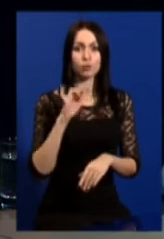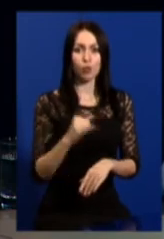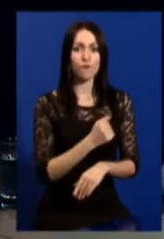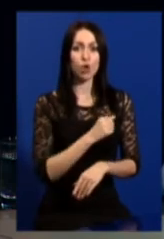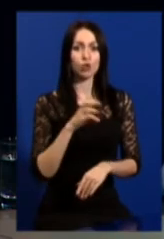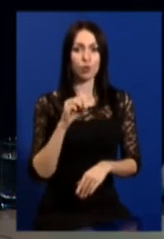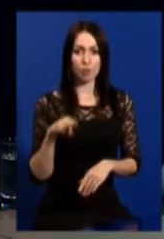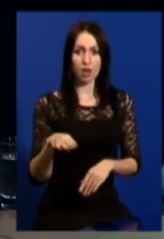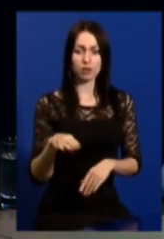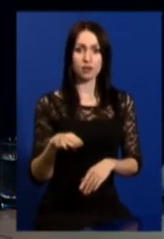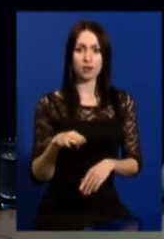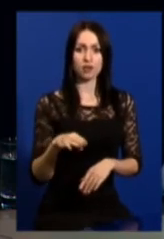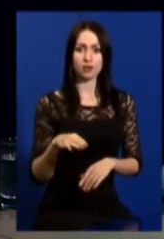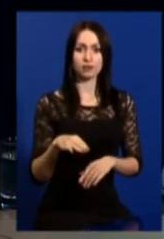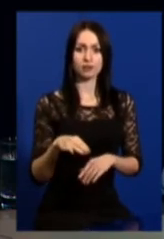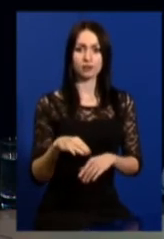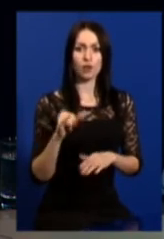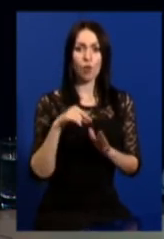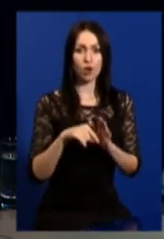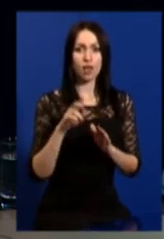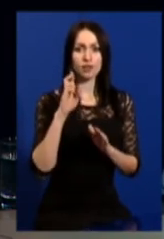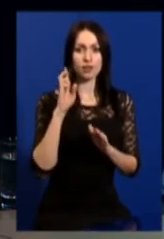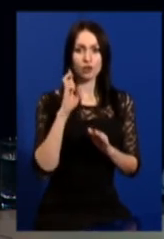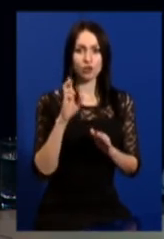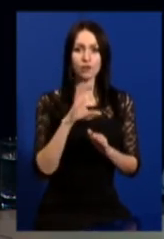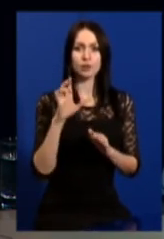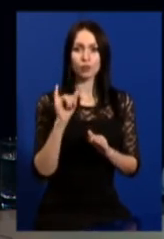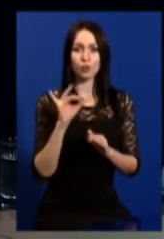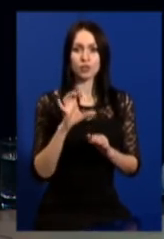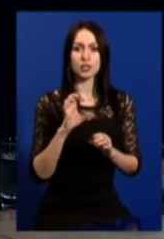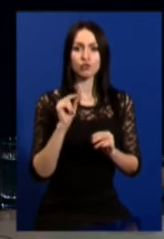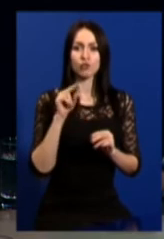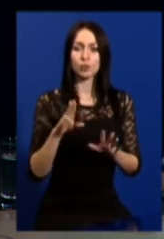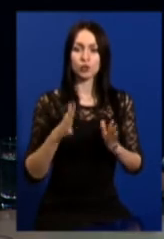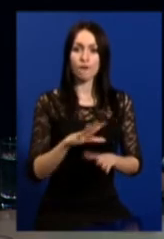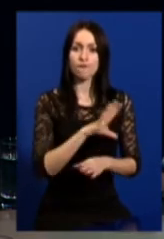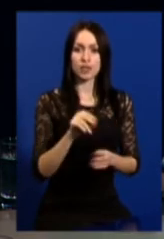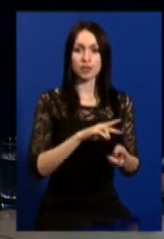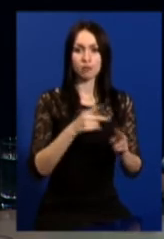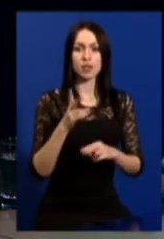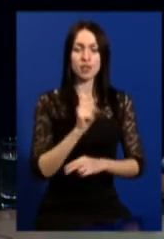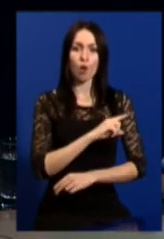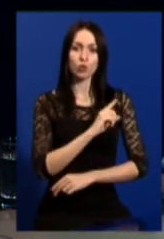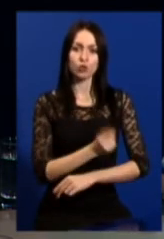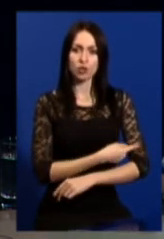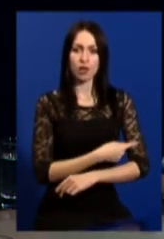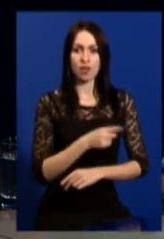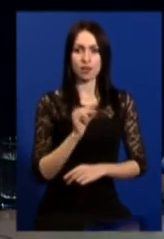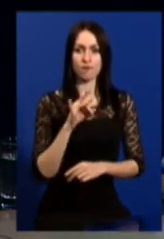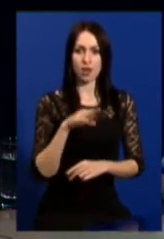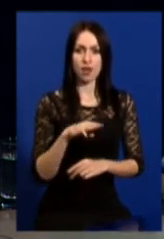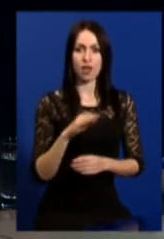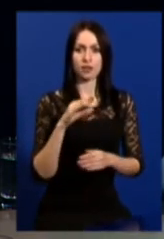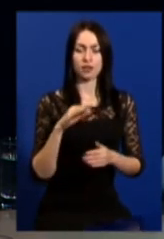військомати, органи Державної служби з надзвичайних ситуацій, всі переведені на посилений варіант внесення служби.